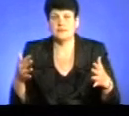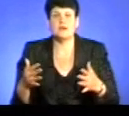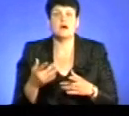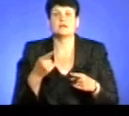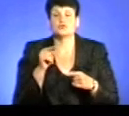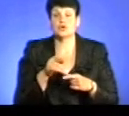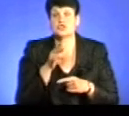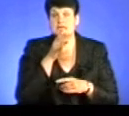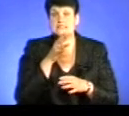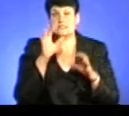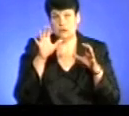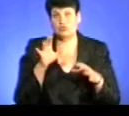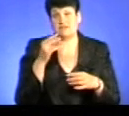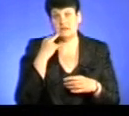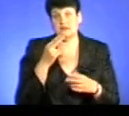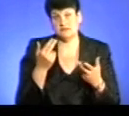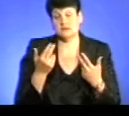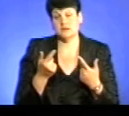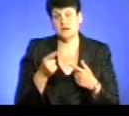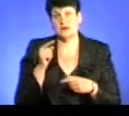закон ефективний. Він ефективний тим, що,